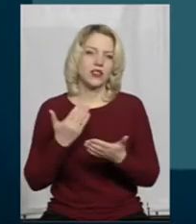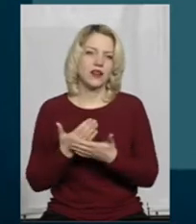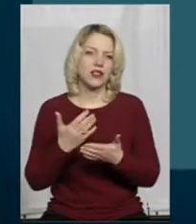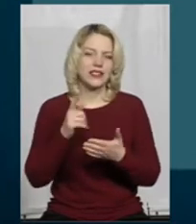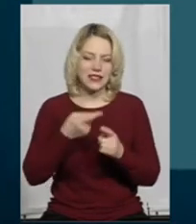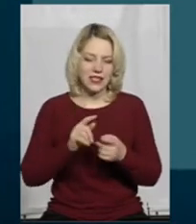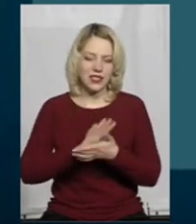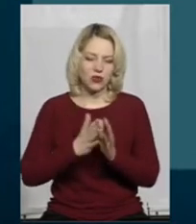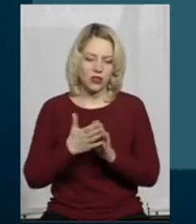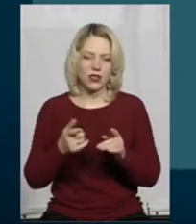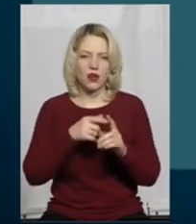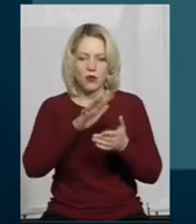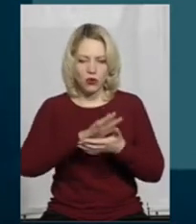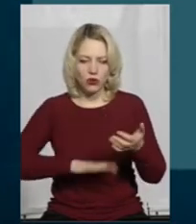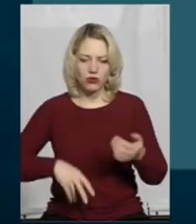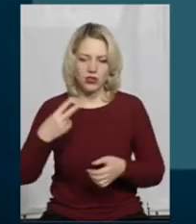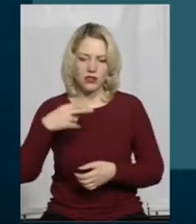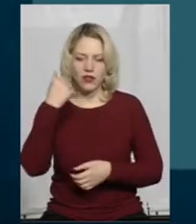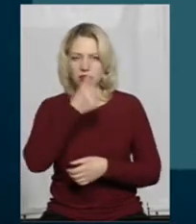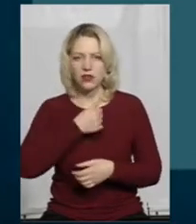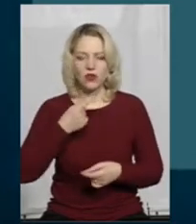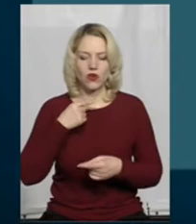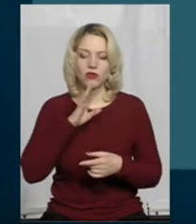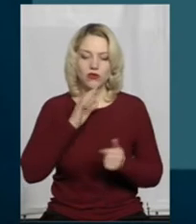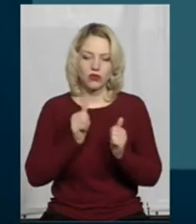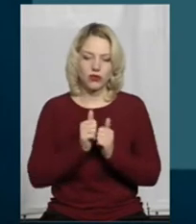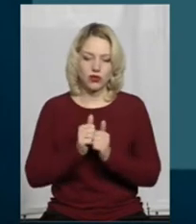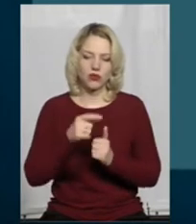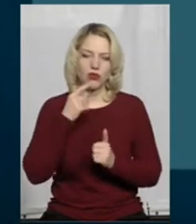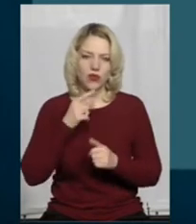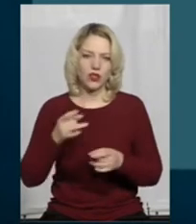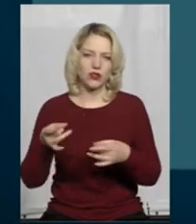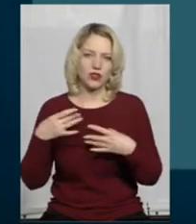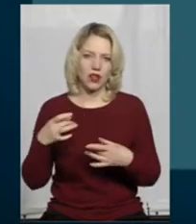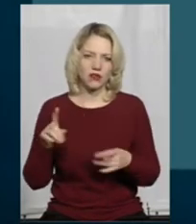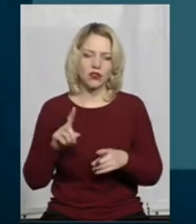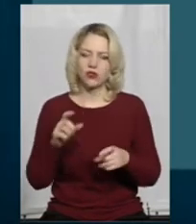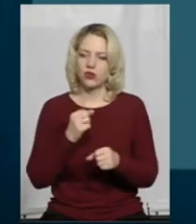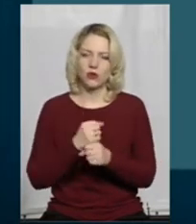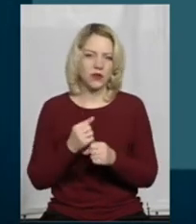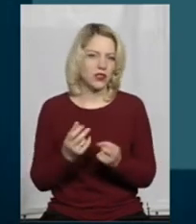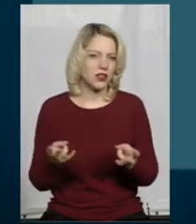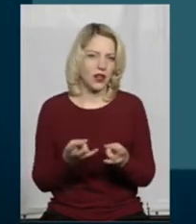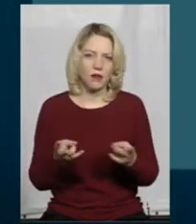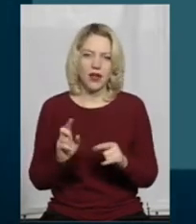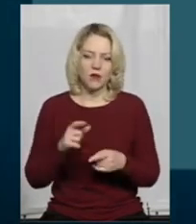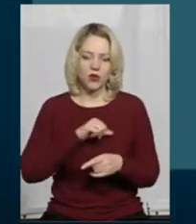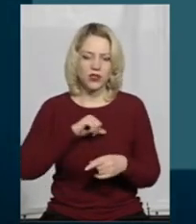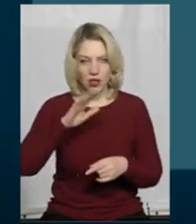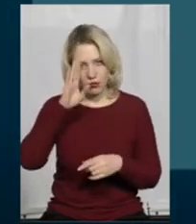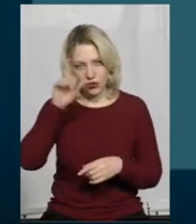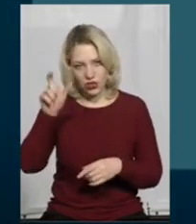Ми щойно бачили сусідку, вона нас просила, спинила автомобіль і казала, щось робіть, бо сам цей фермер